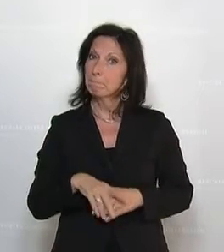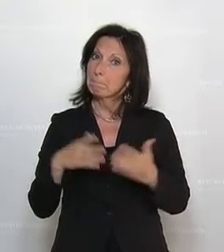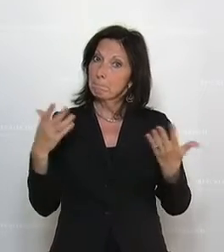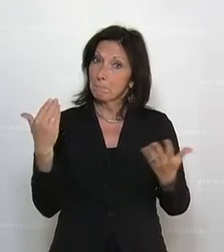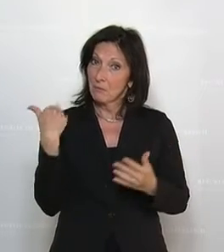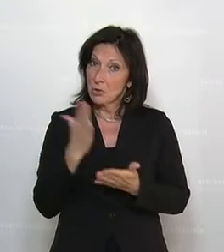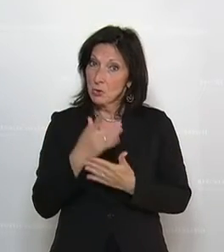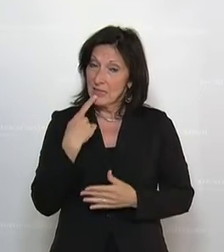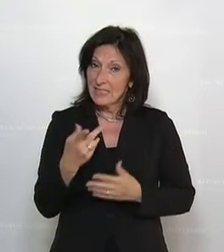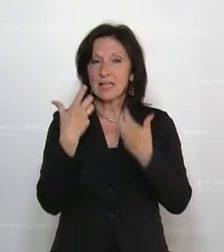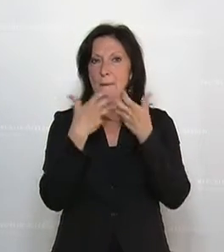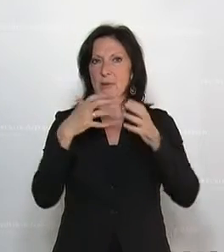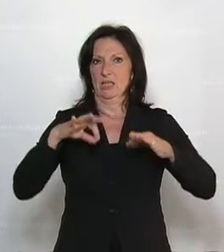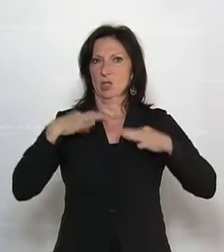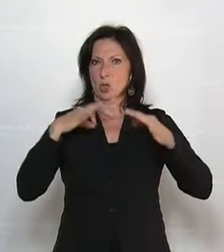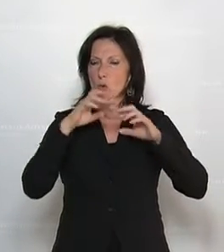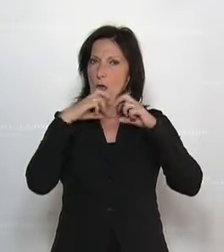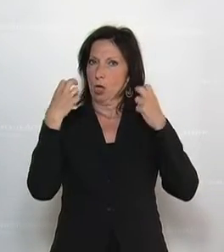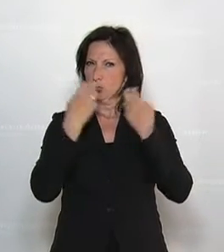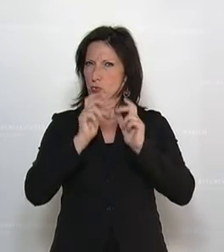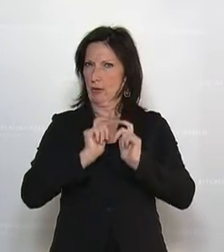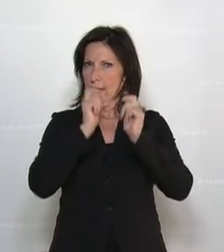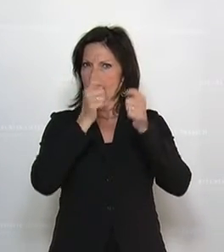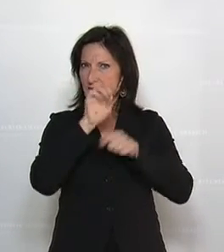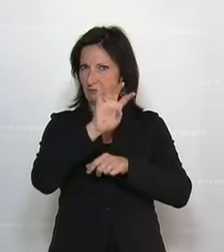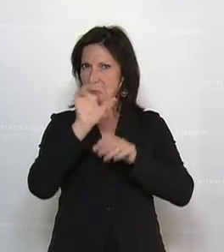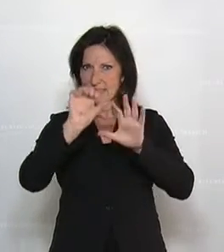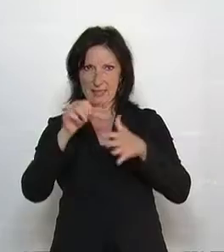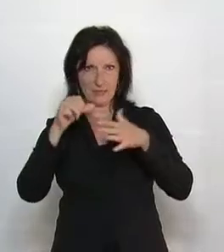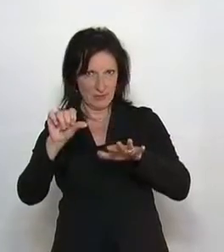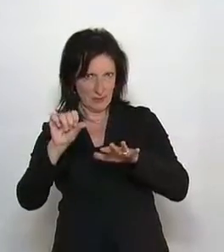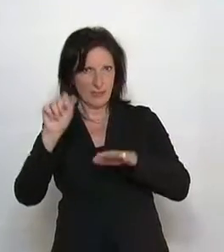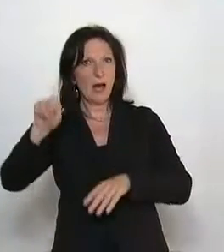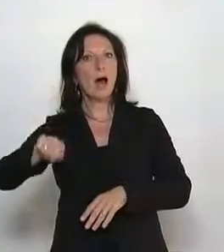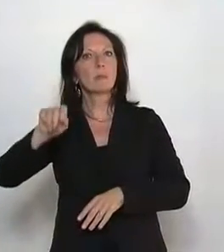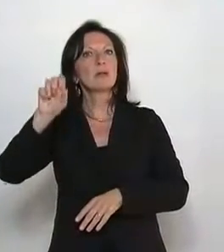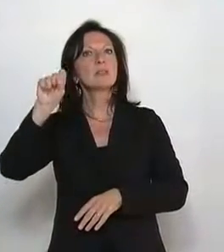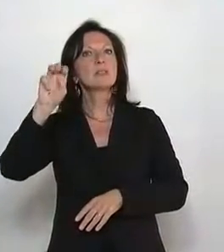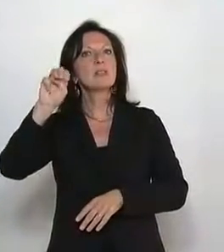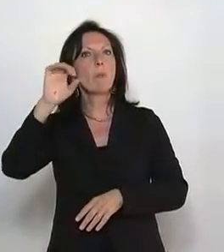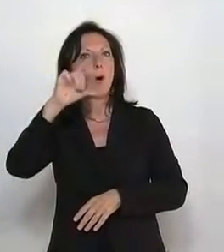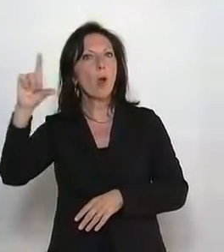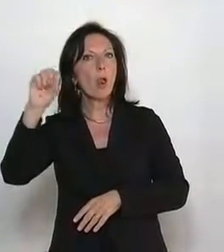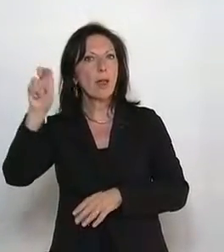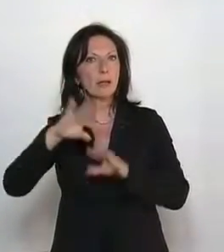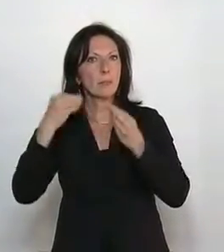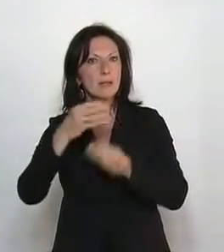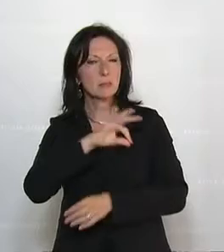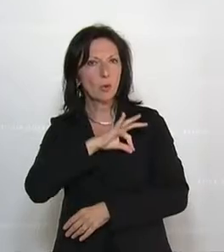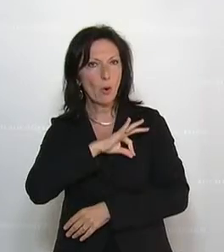dies, wie schon gesagt, der Bericht des Gesundheitsausschusses über den Antrag 1466 der Abgeordneten Smolle Schalmeiner, Kollegen und